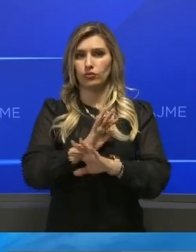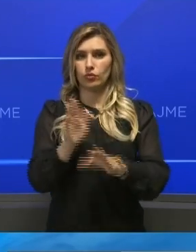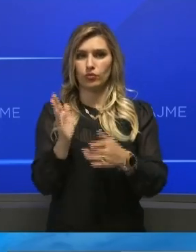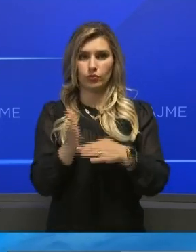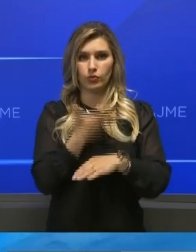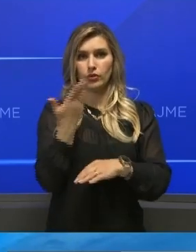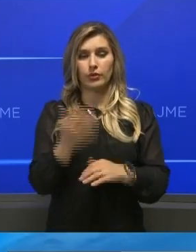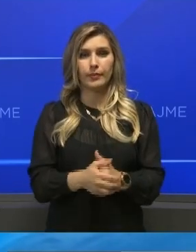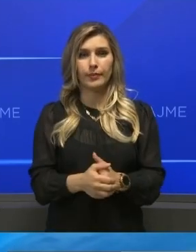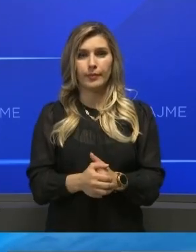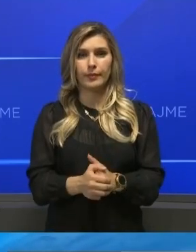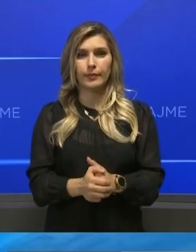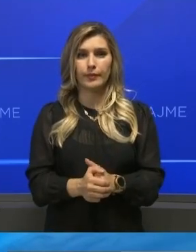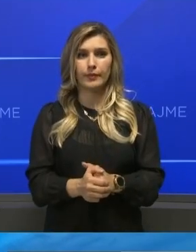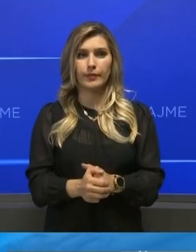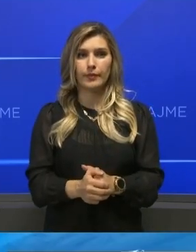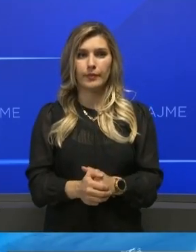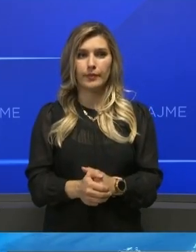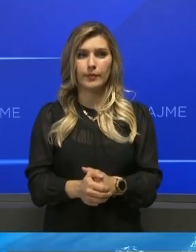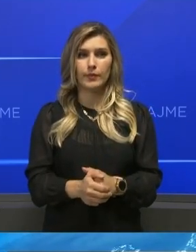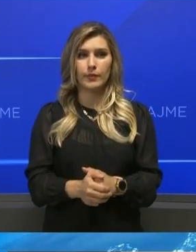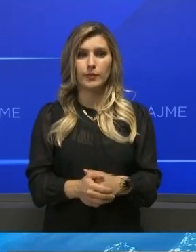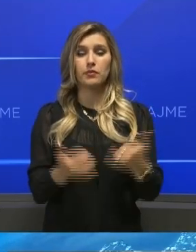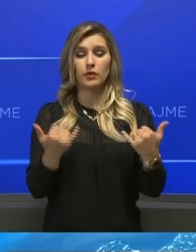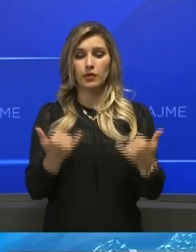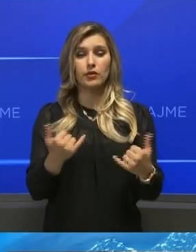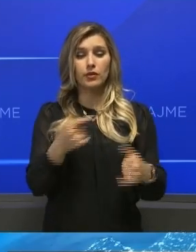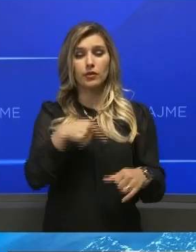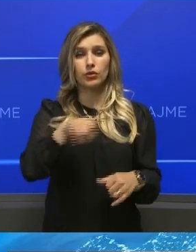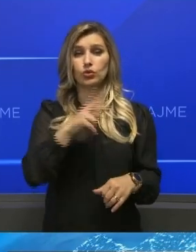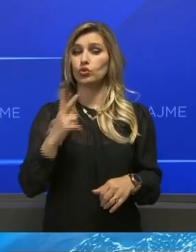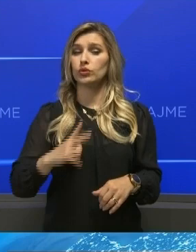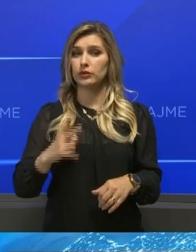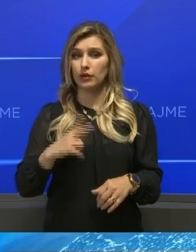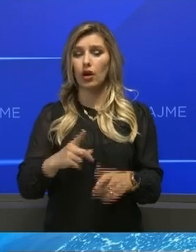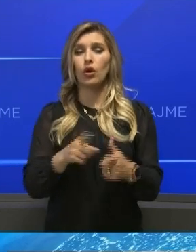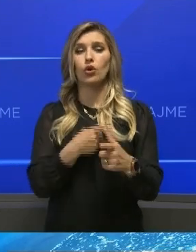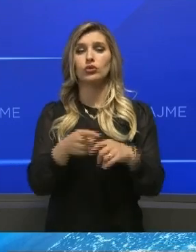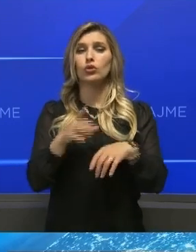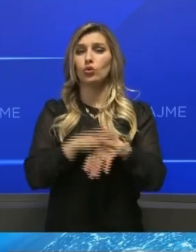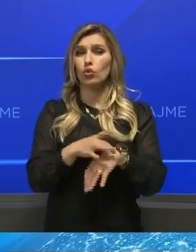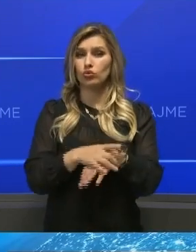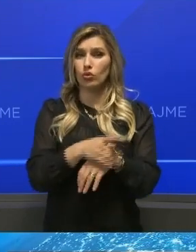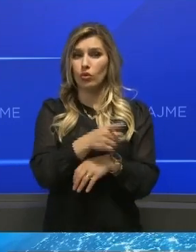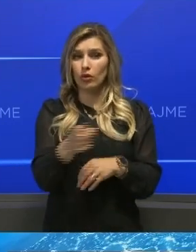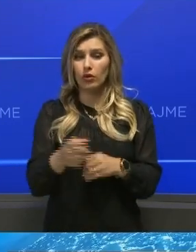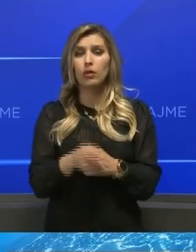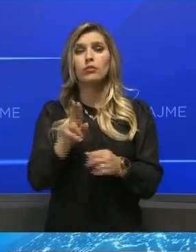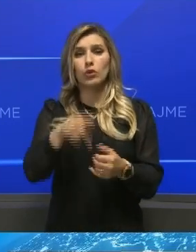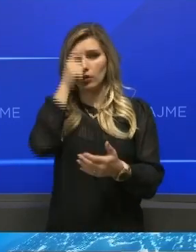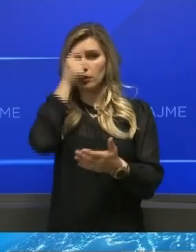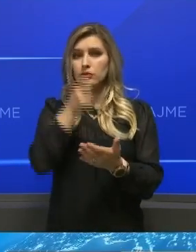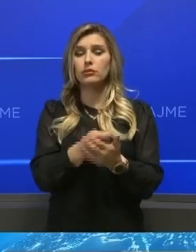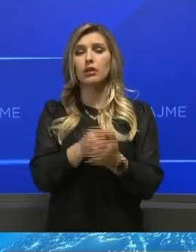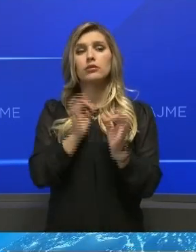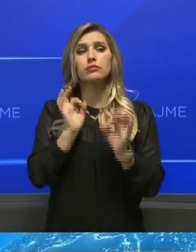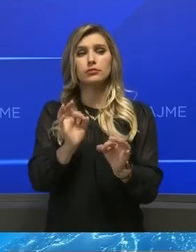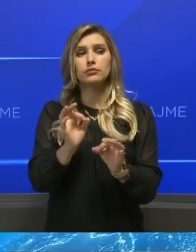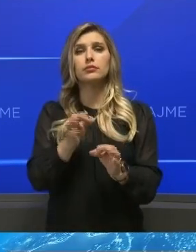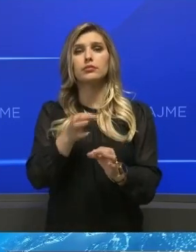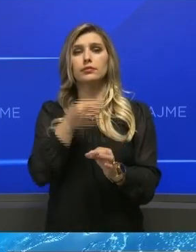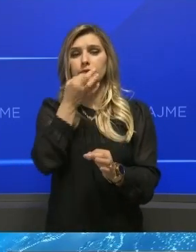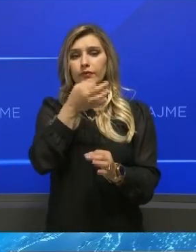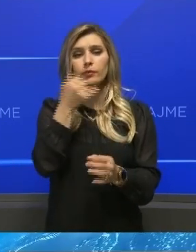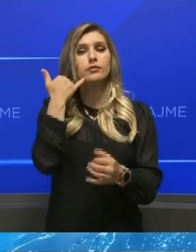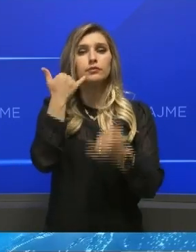si qpo është një, të gjithë qovë qytetarët, qovë personerë shëndësorën, jenë duke respektuar pjesën e terminit